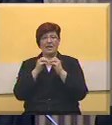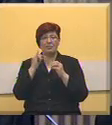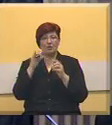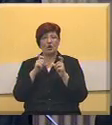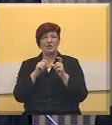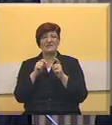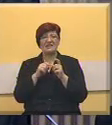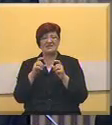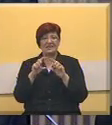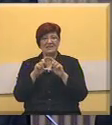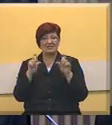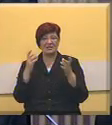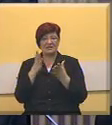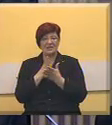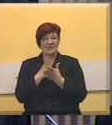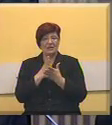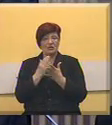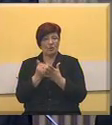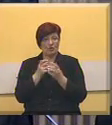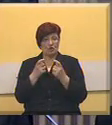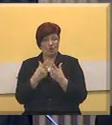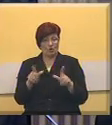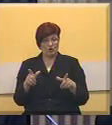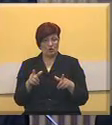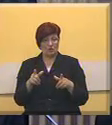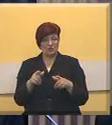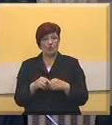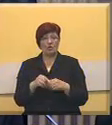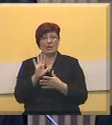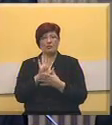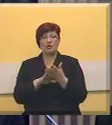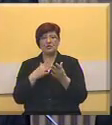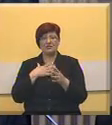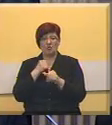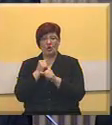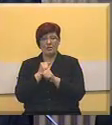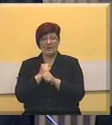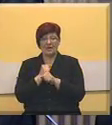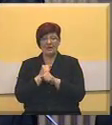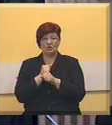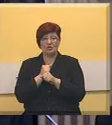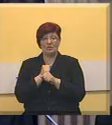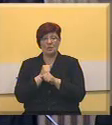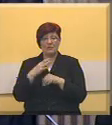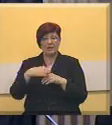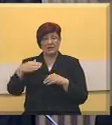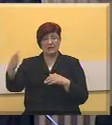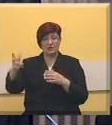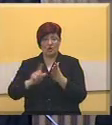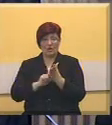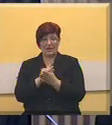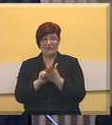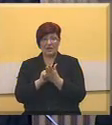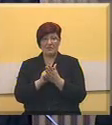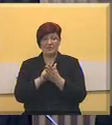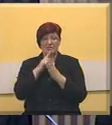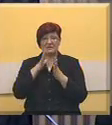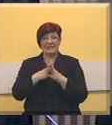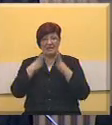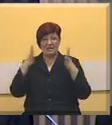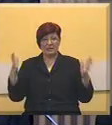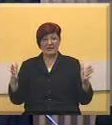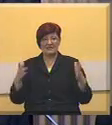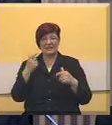institut što pre biti akreditovan kako bi mogao da započne sa svojim radom ali najskorije vreme i prerasti iz